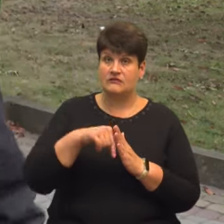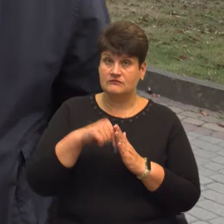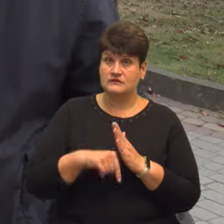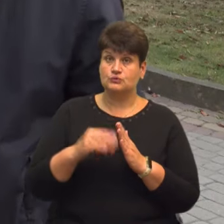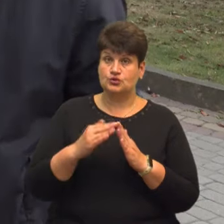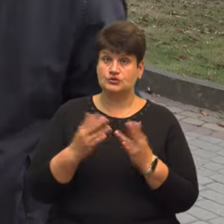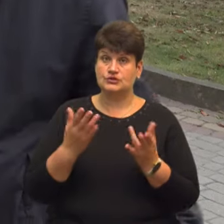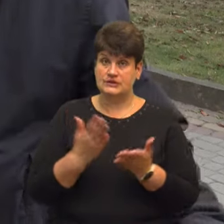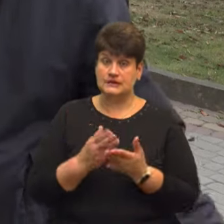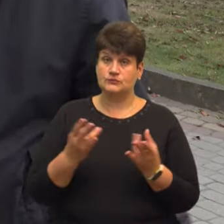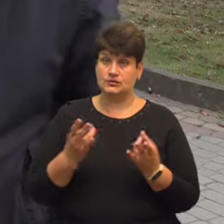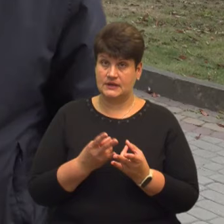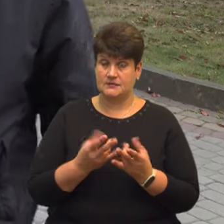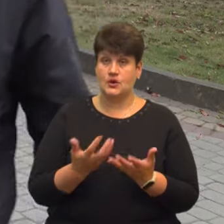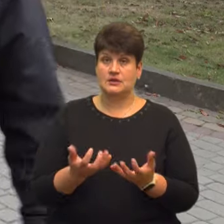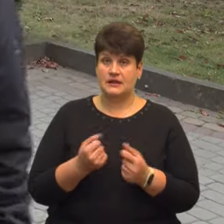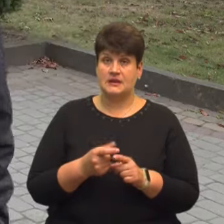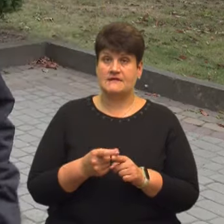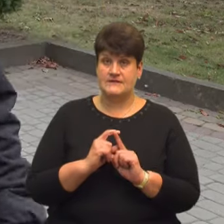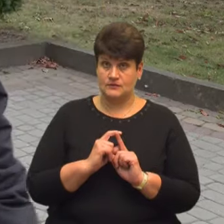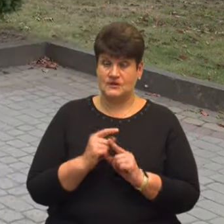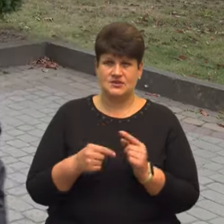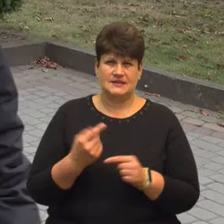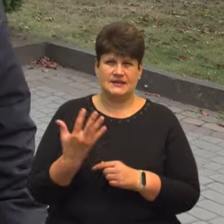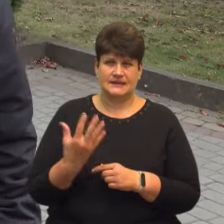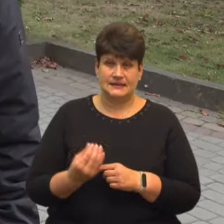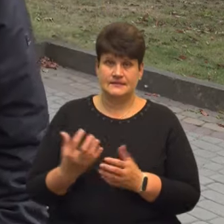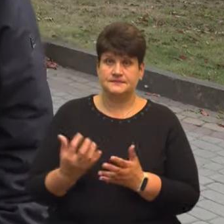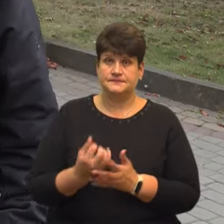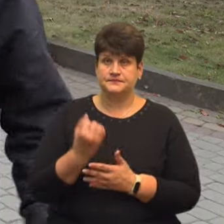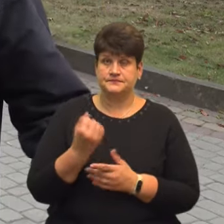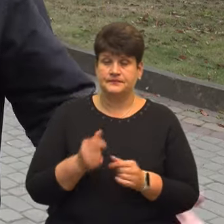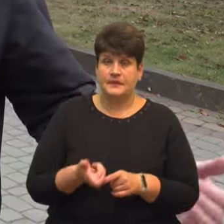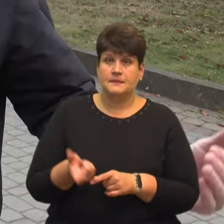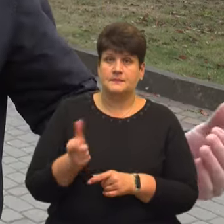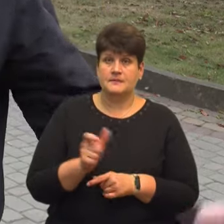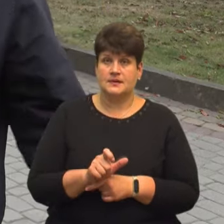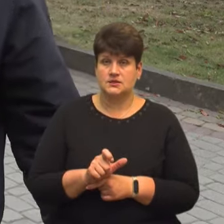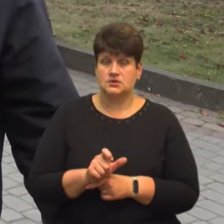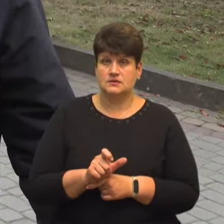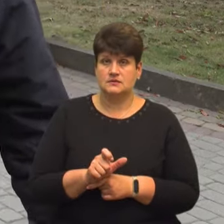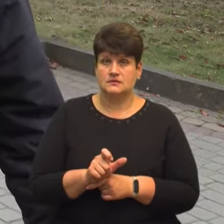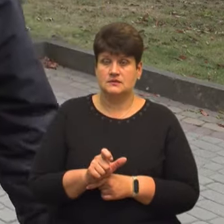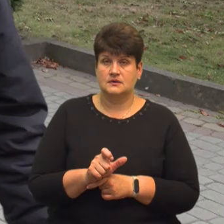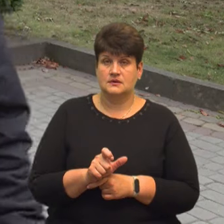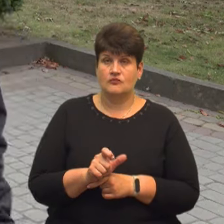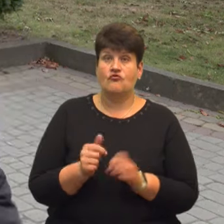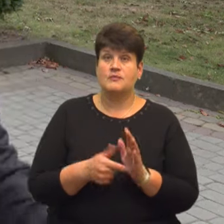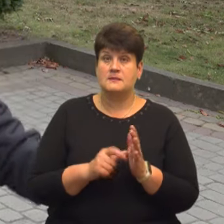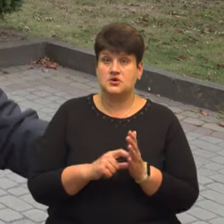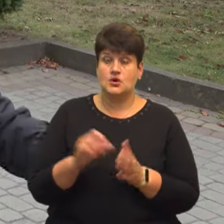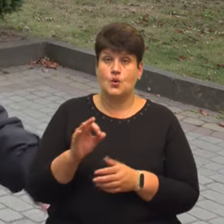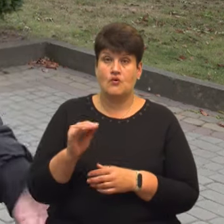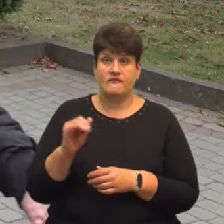є потреба. Отримав відповідь через пару днів, що виявили перевищення в приміщенні офісному.